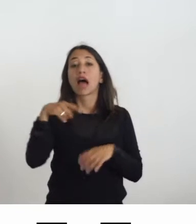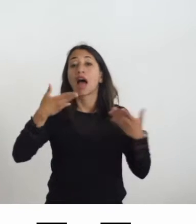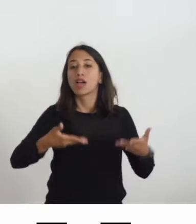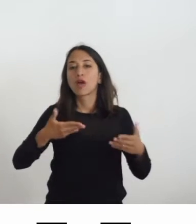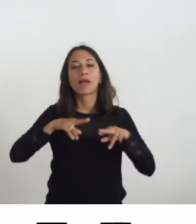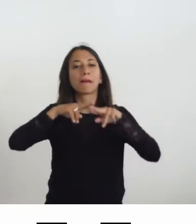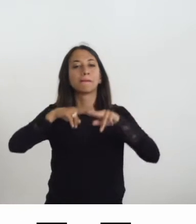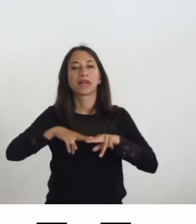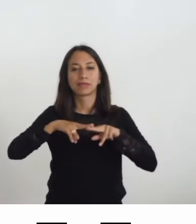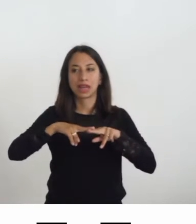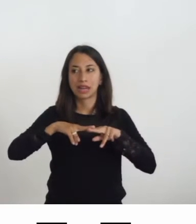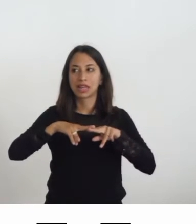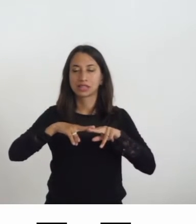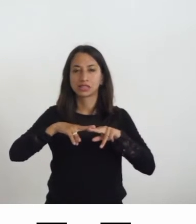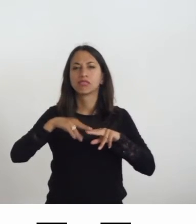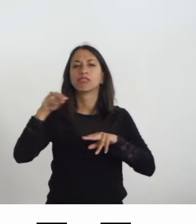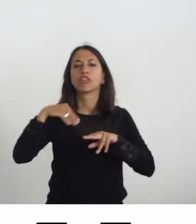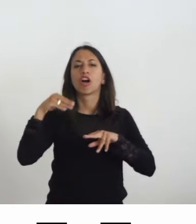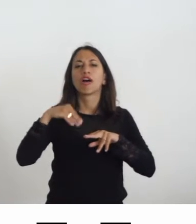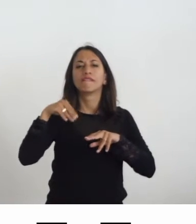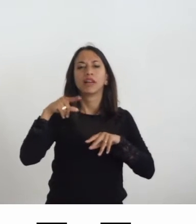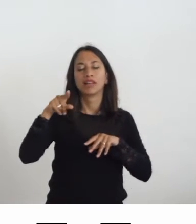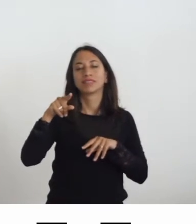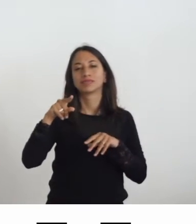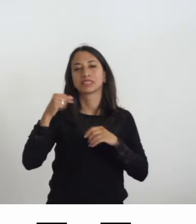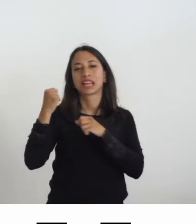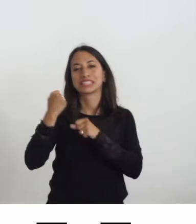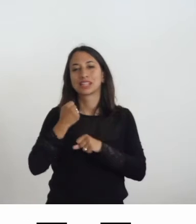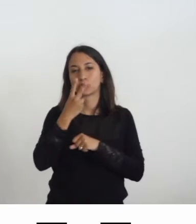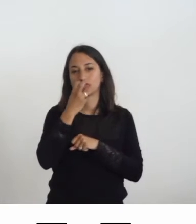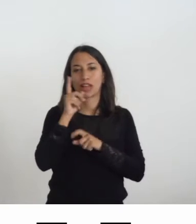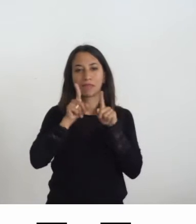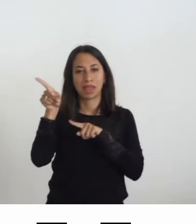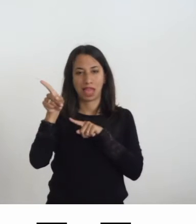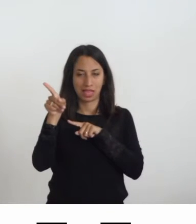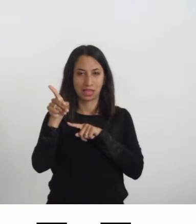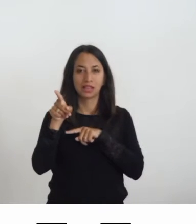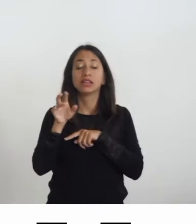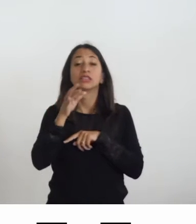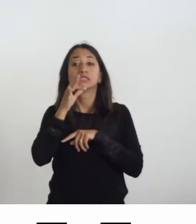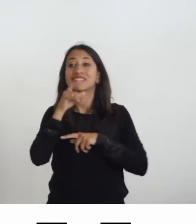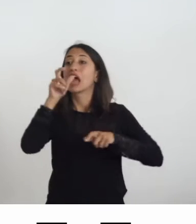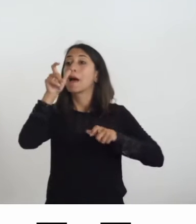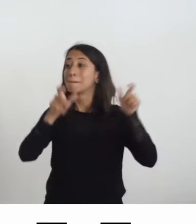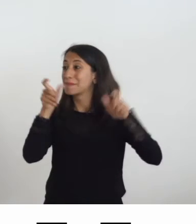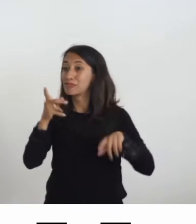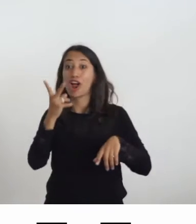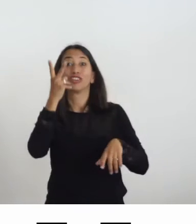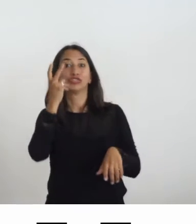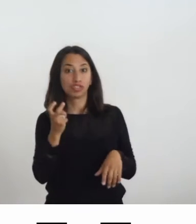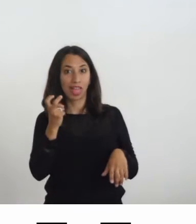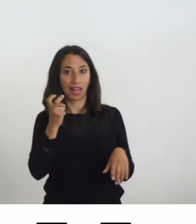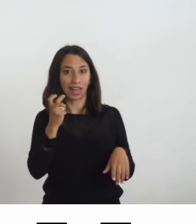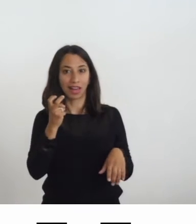presso l'Istituto dei Cechi di Milano. In sostanza in questo caso sono le persone cieche che guidano i non vedenti